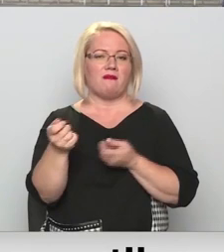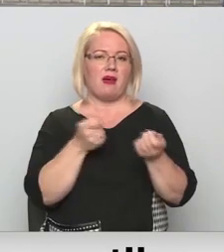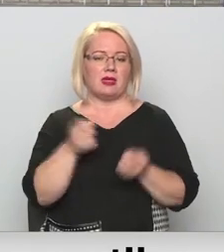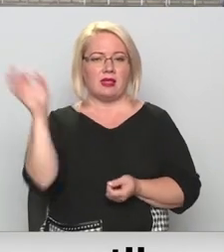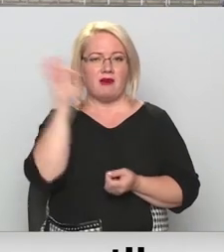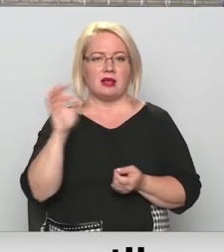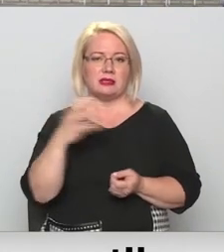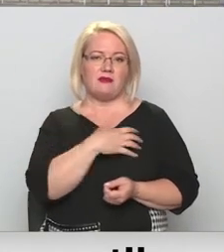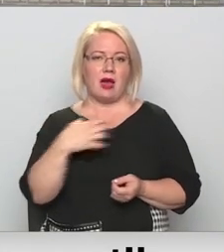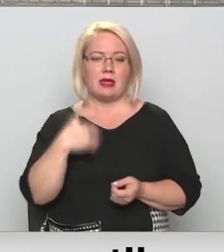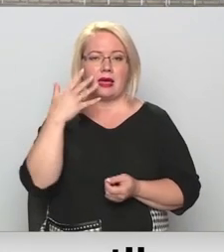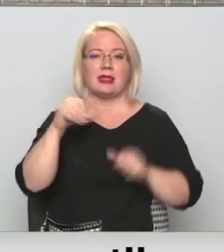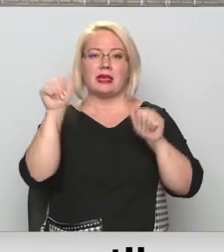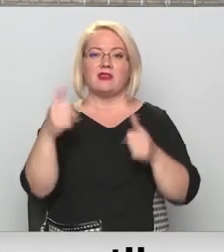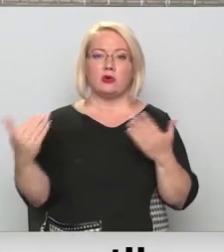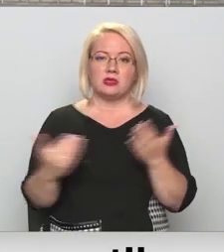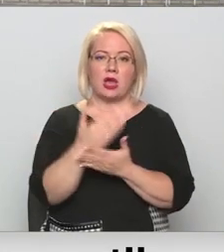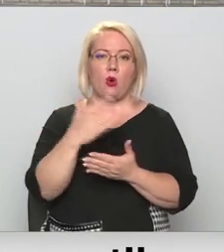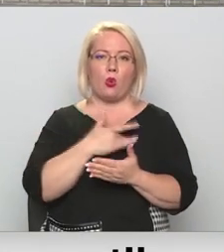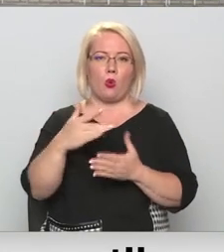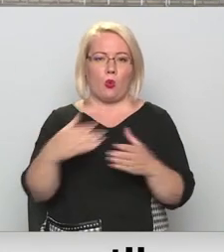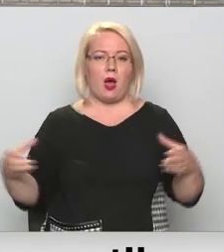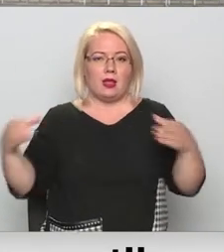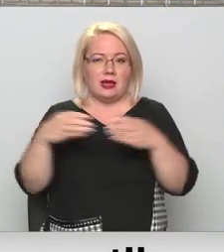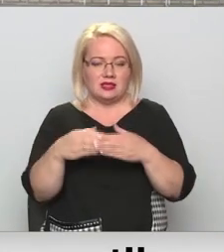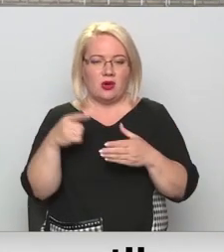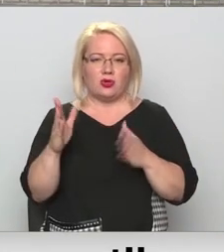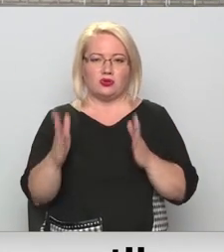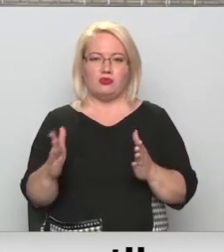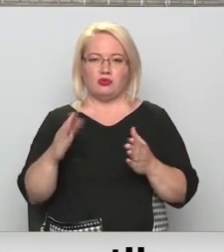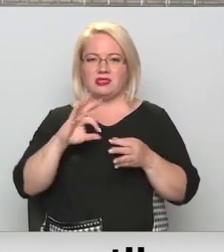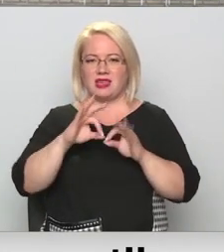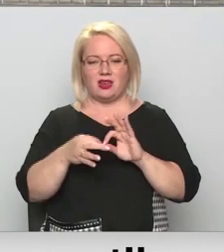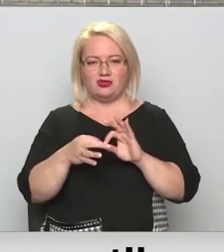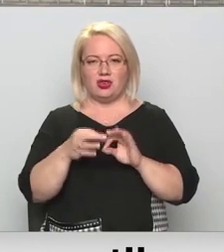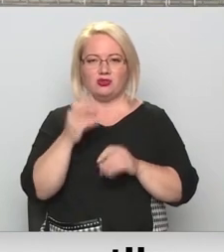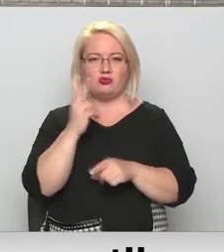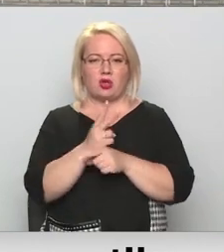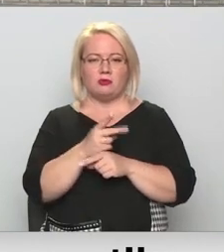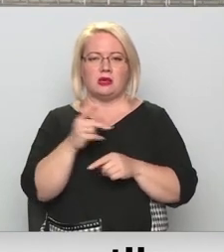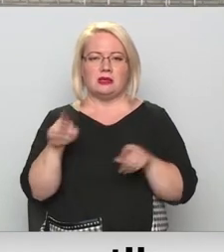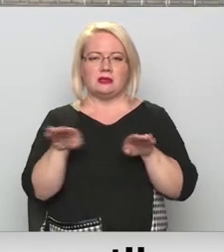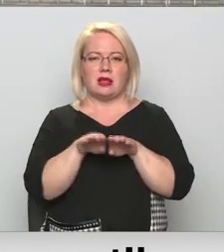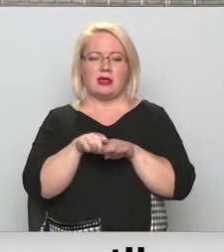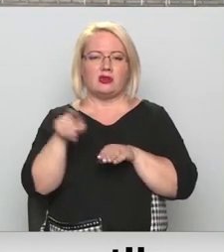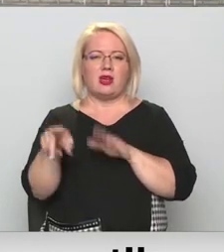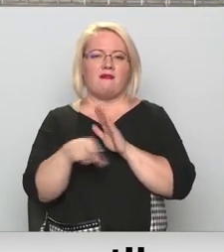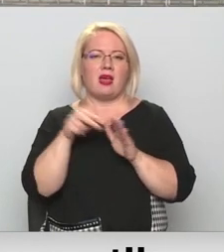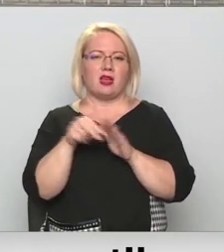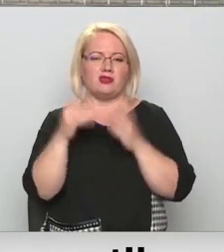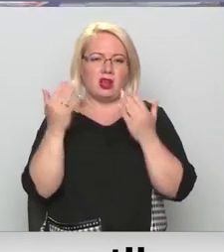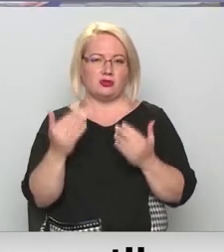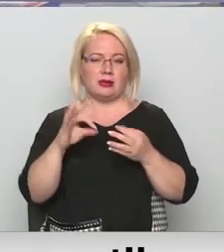ciks izveidot jaunā koalīciju, kas varbūt visai ceršģīts uzdevums ar šiem te vēlēšanu rezultātiem. Un vairāk par to visu šī vakar